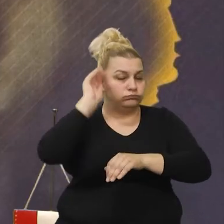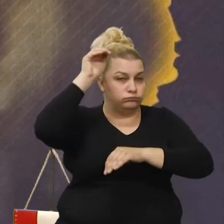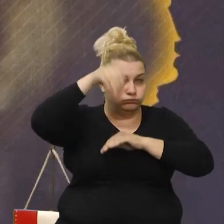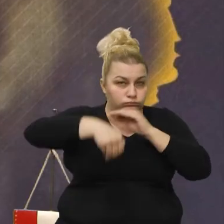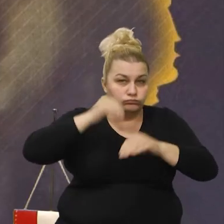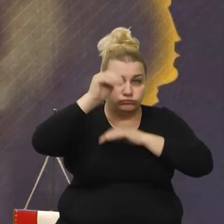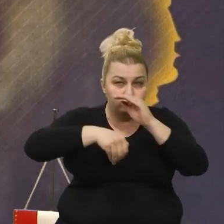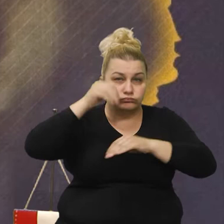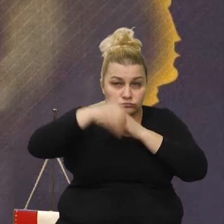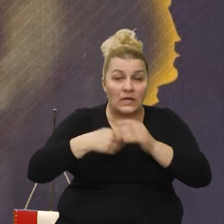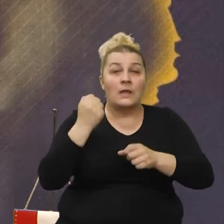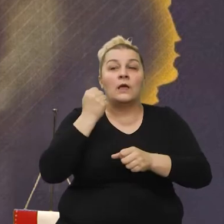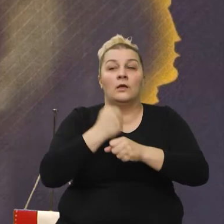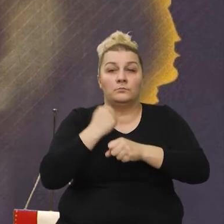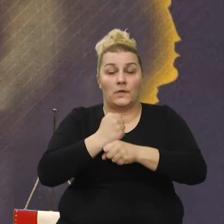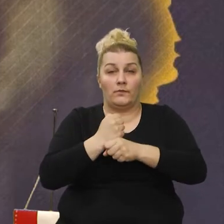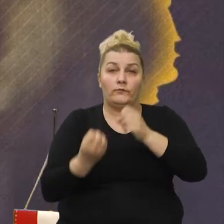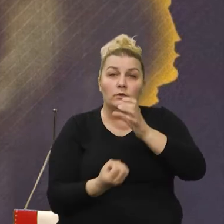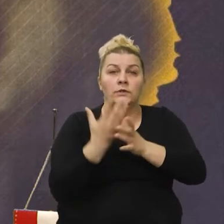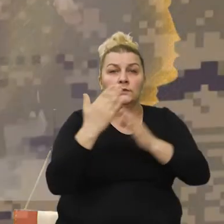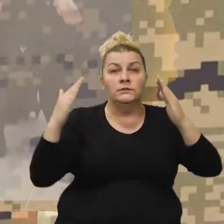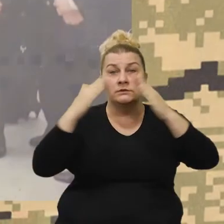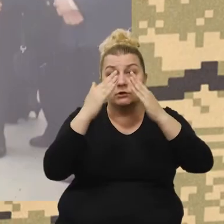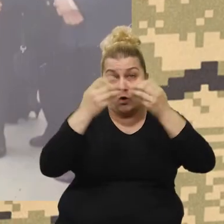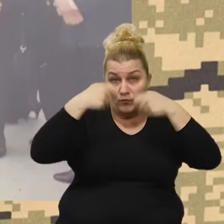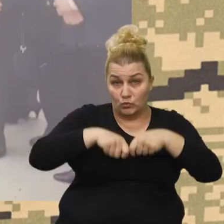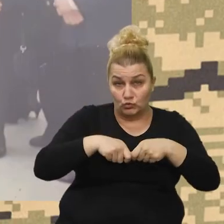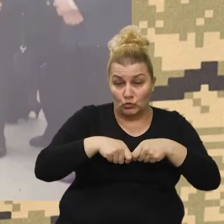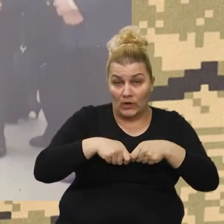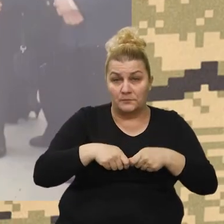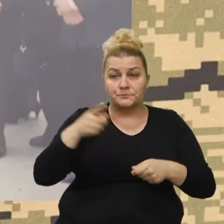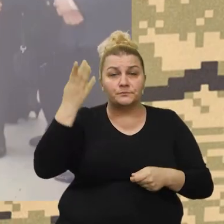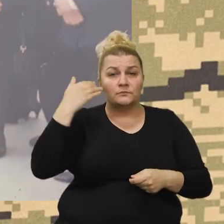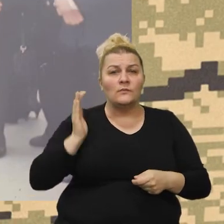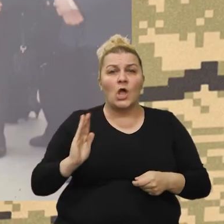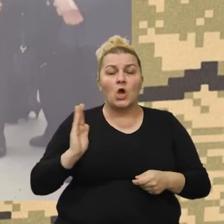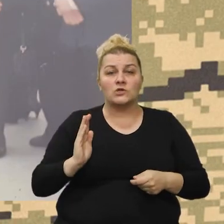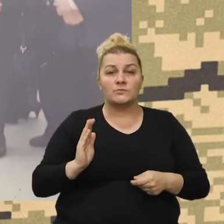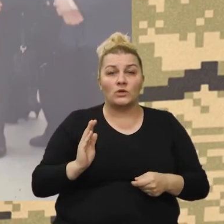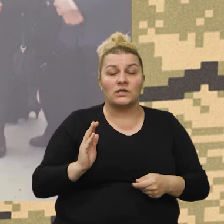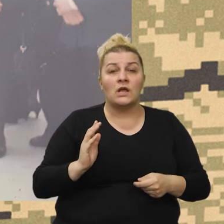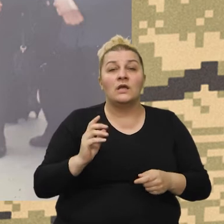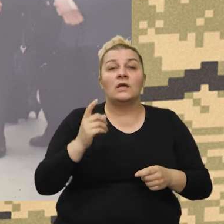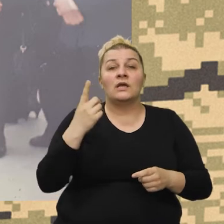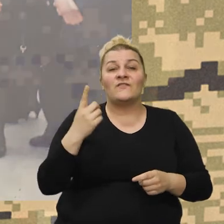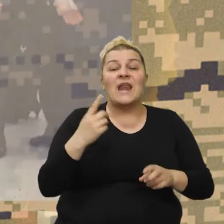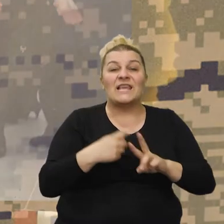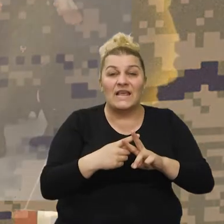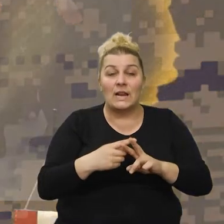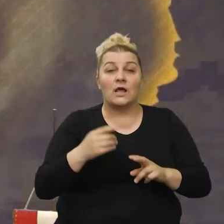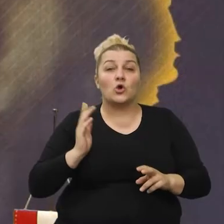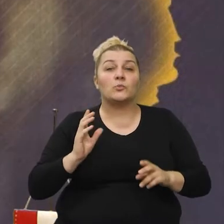napravimo krovnu udrugu i to je bio gospodin Ivan Hil, gospođa Dubravka Lipovac,